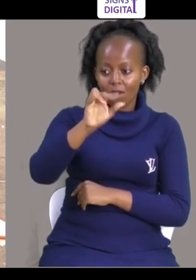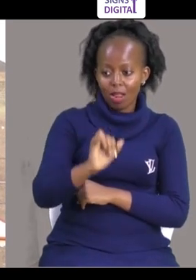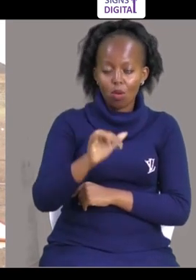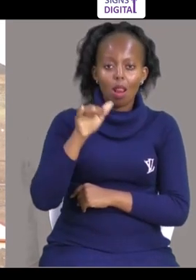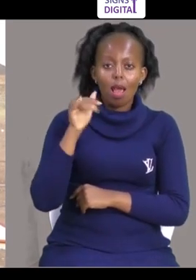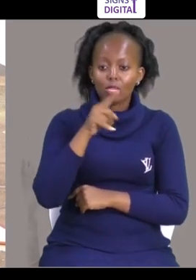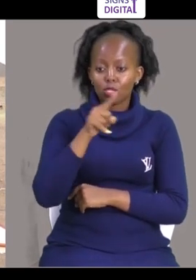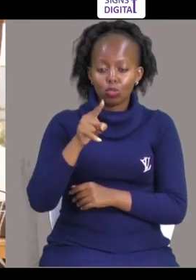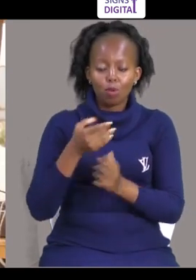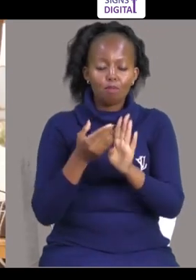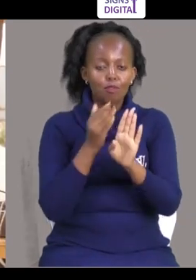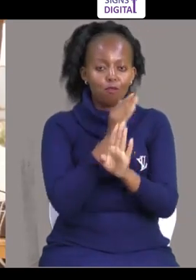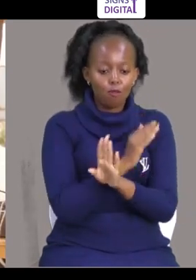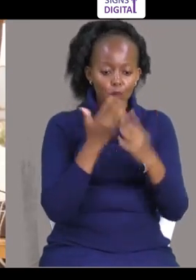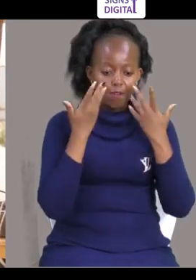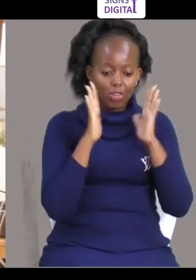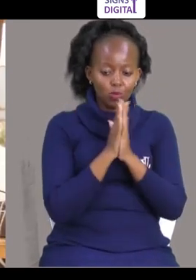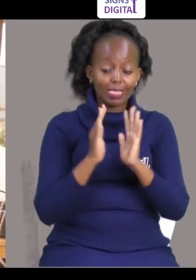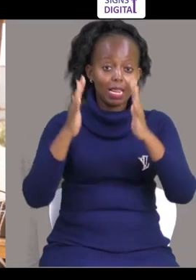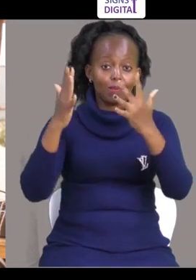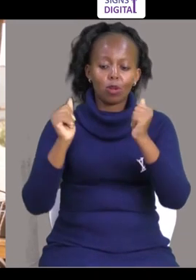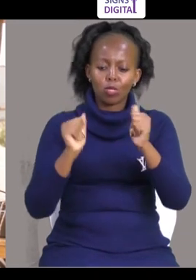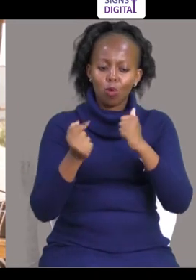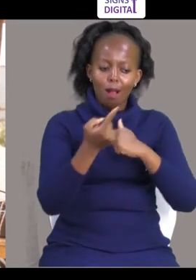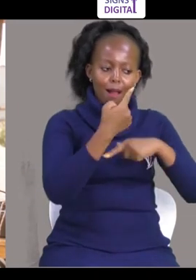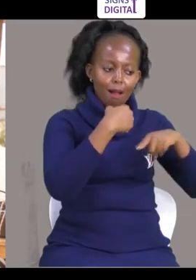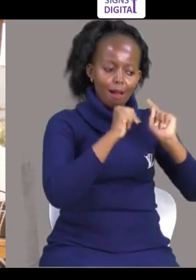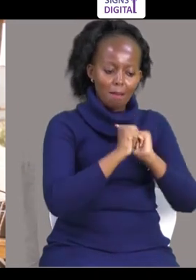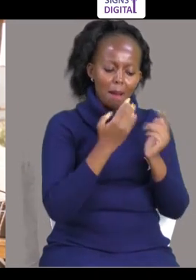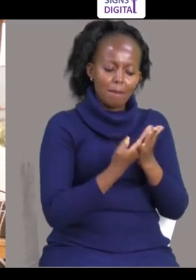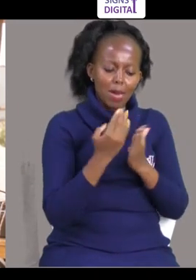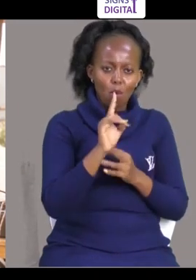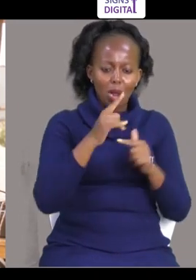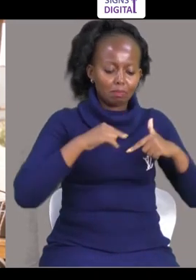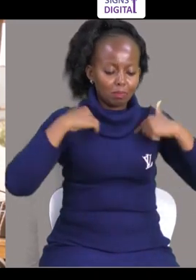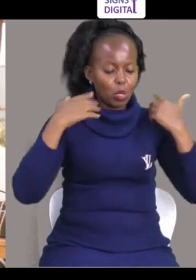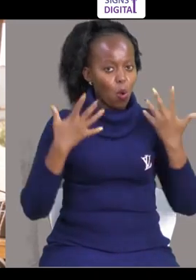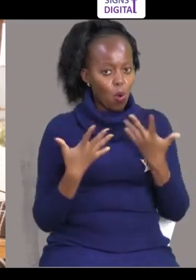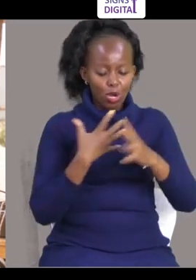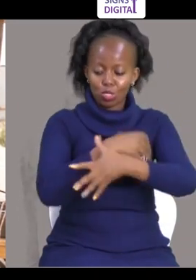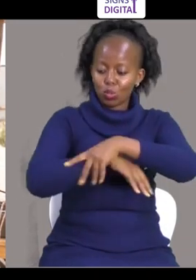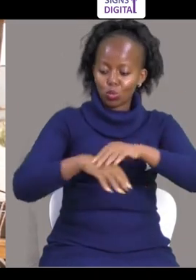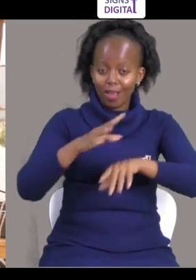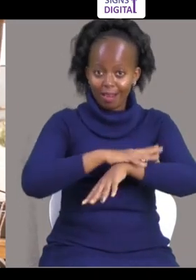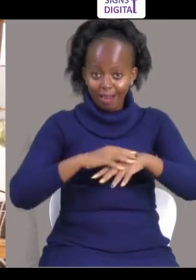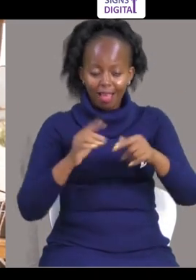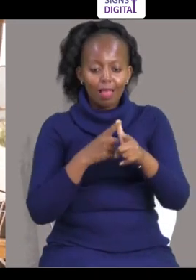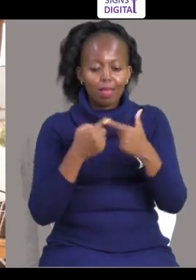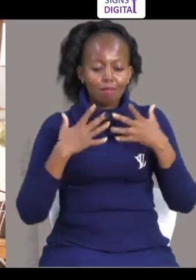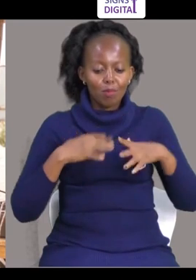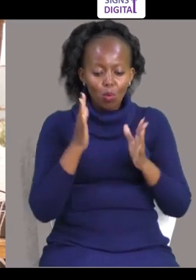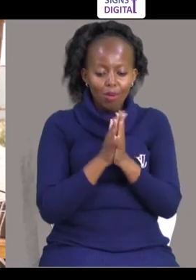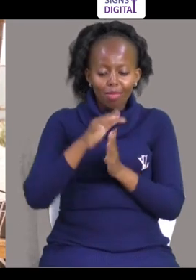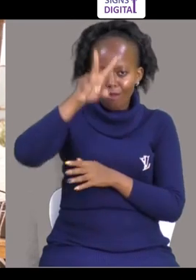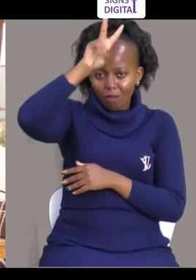kinatoka ivalini Tutakuomba kabla shere hii ziziweze kuisha Fika pale chukua ushanga Ama